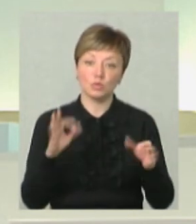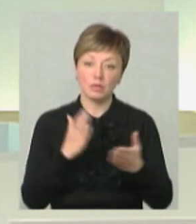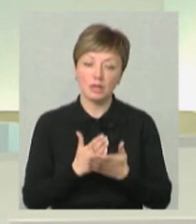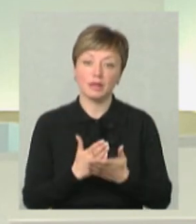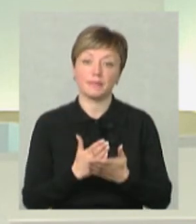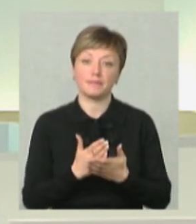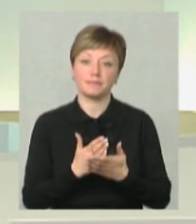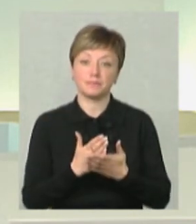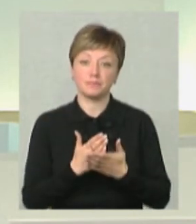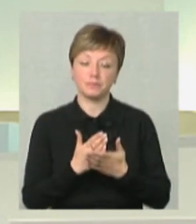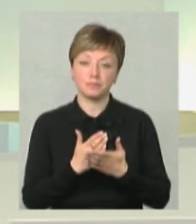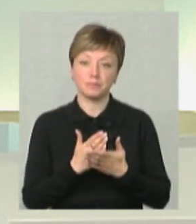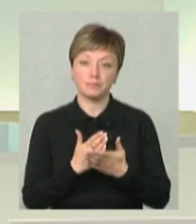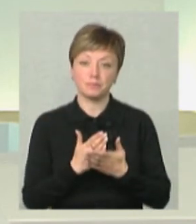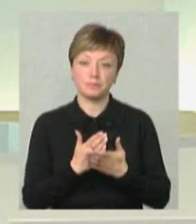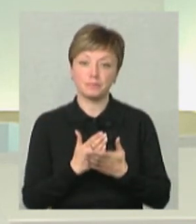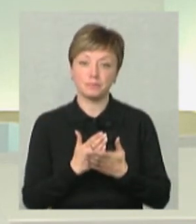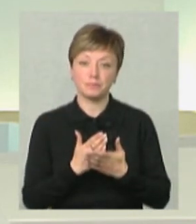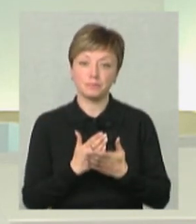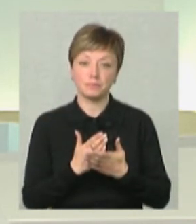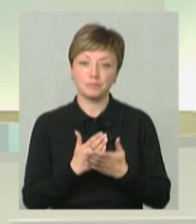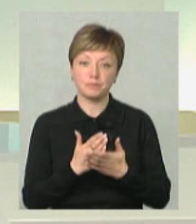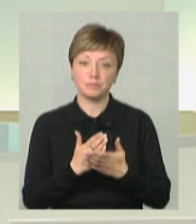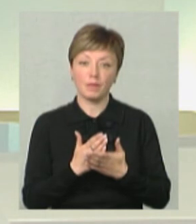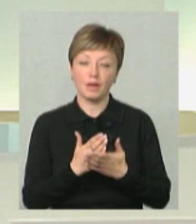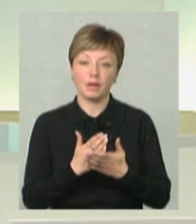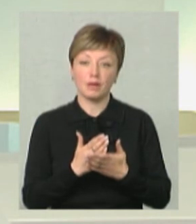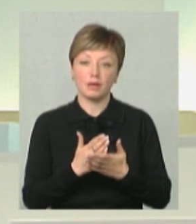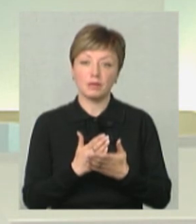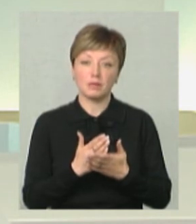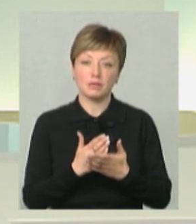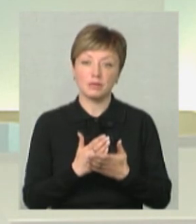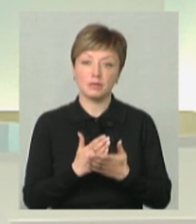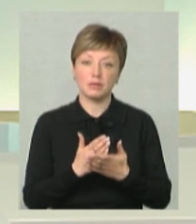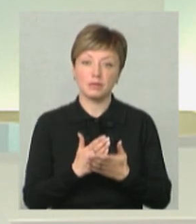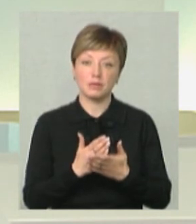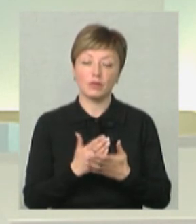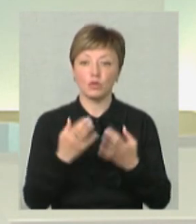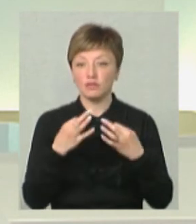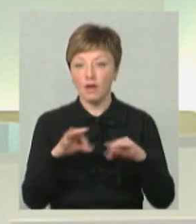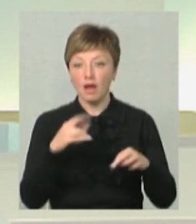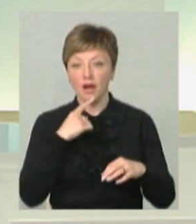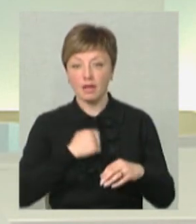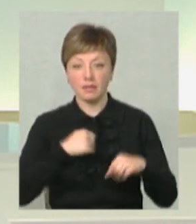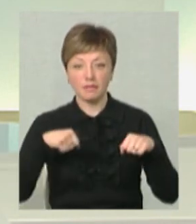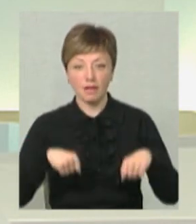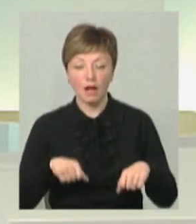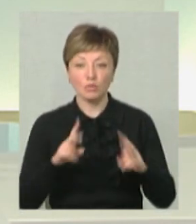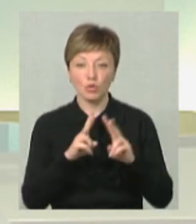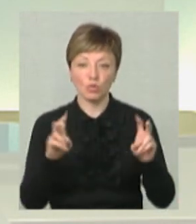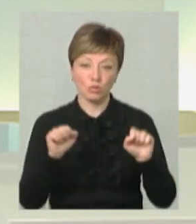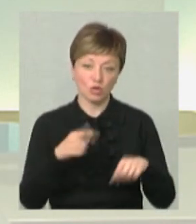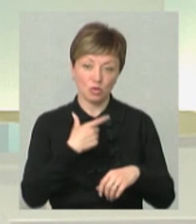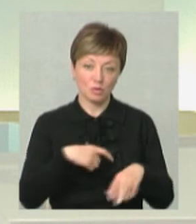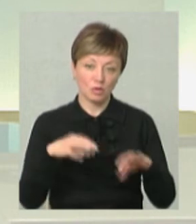демократія, скажімо, то все дозволяє… Я собі представляю про радянській владі, щоб хтось міг